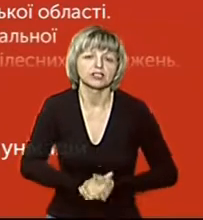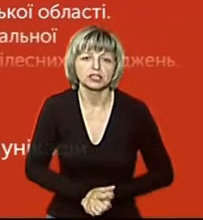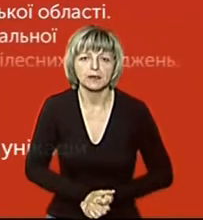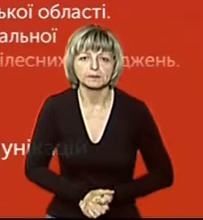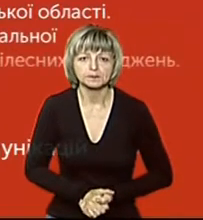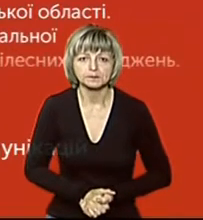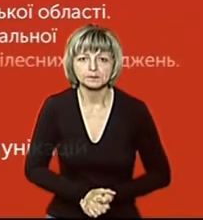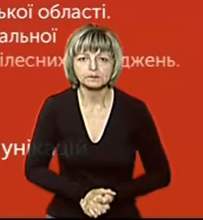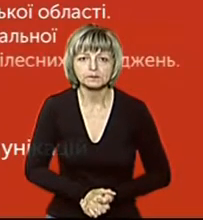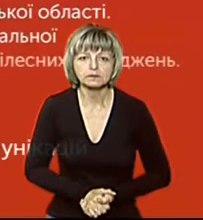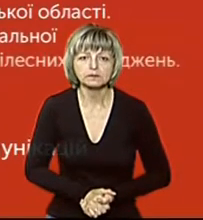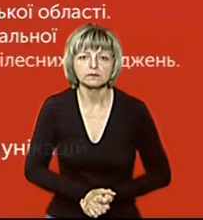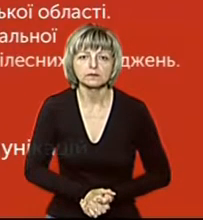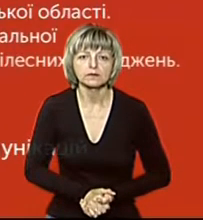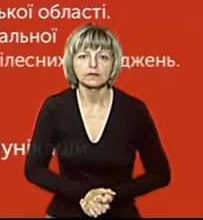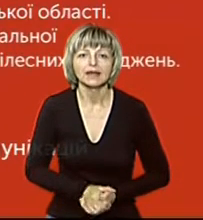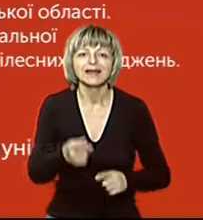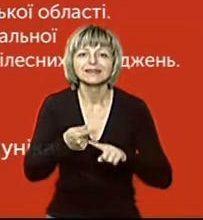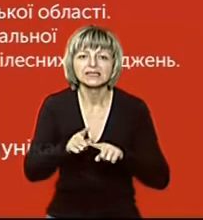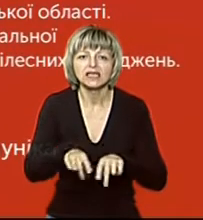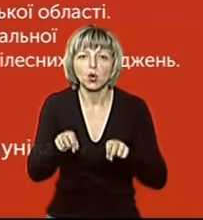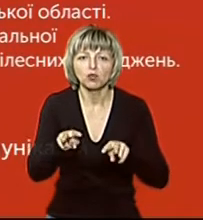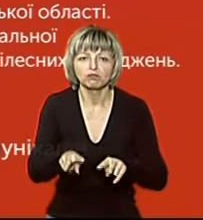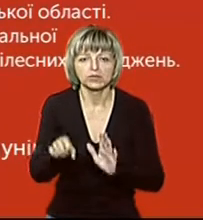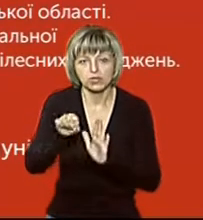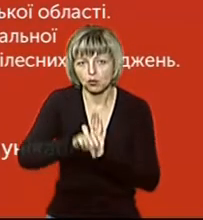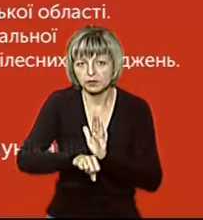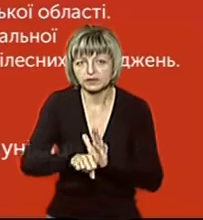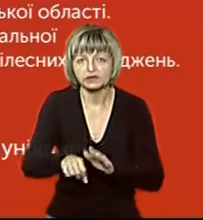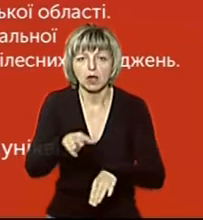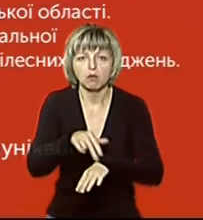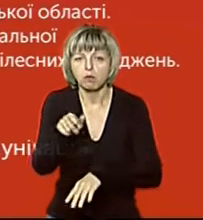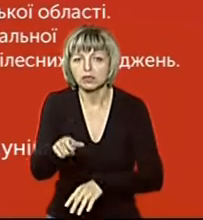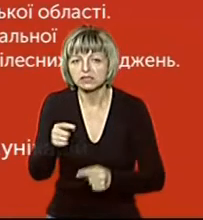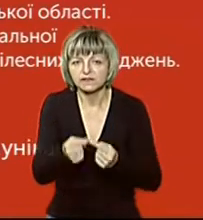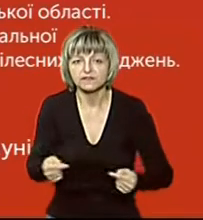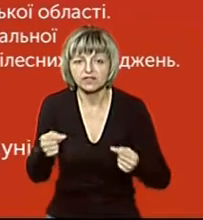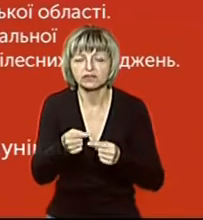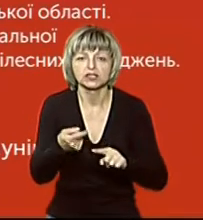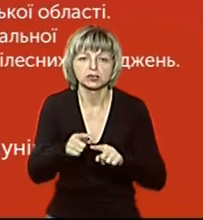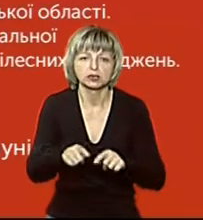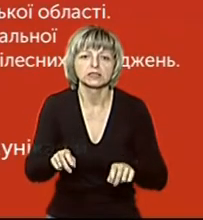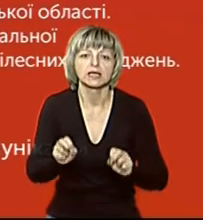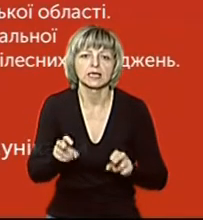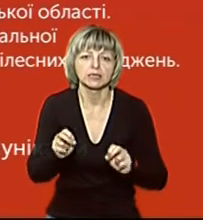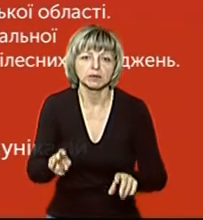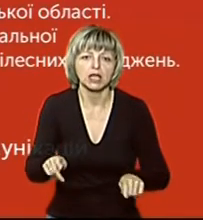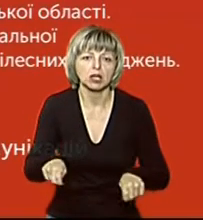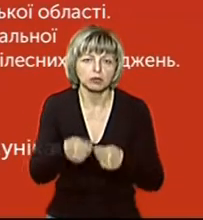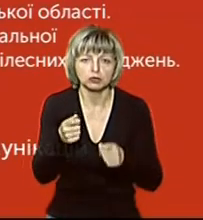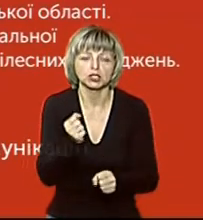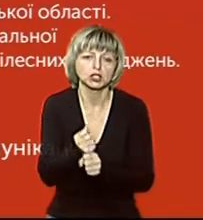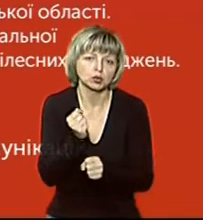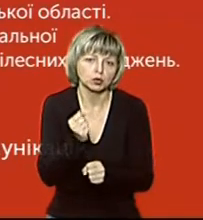115 Кримінального кодексу України. Йдеться про умисне вбивство. Поліцейські встановили, що кримінальне правопоруження скоїв житель